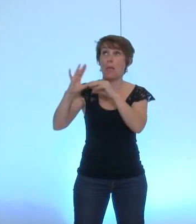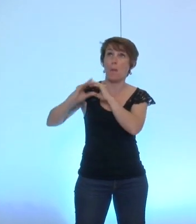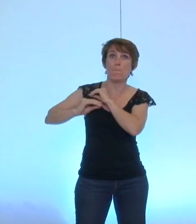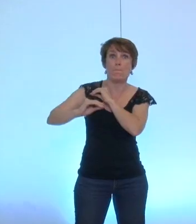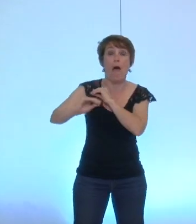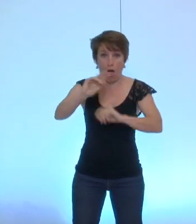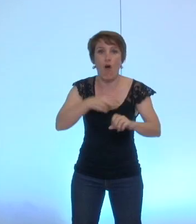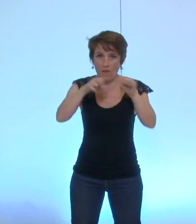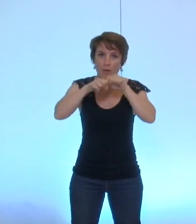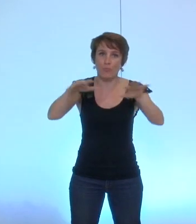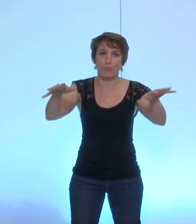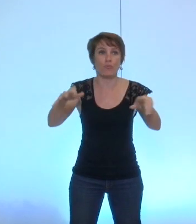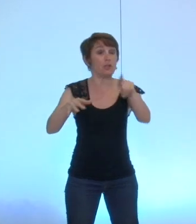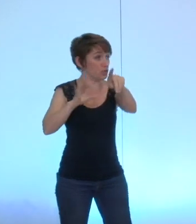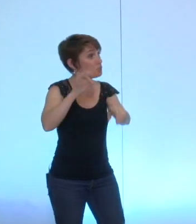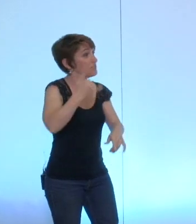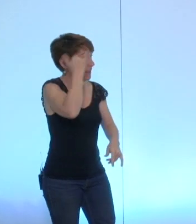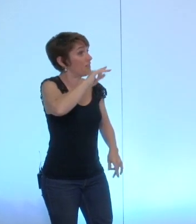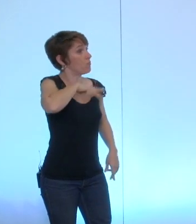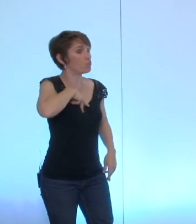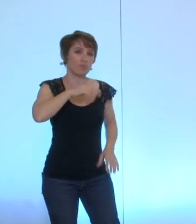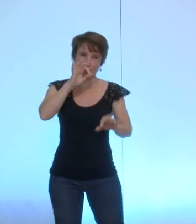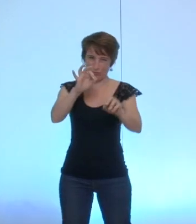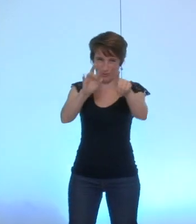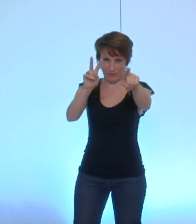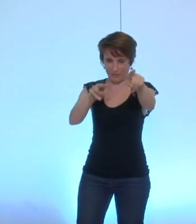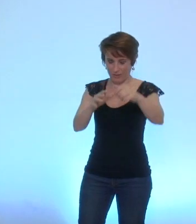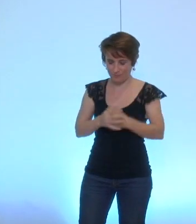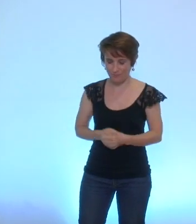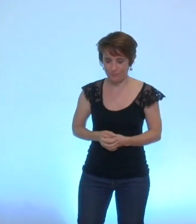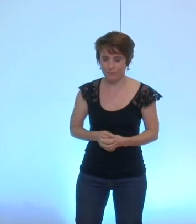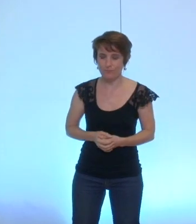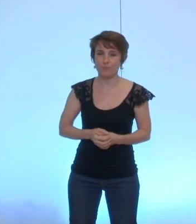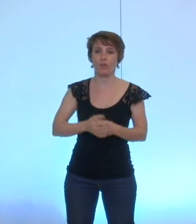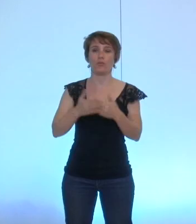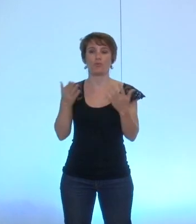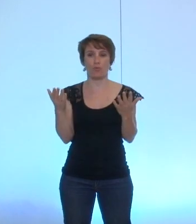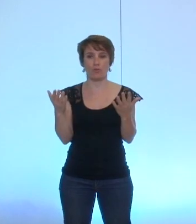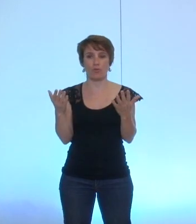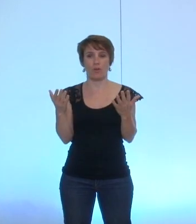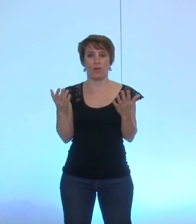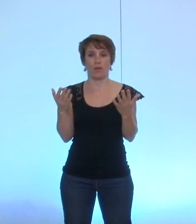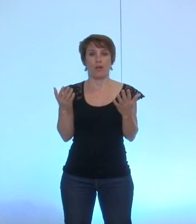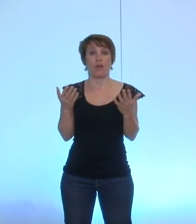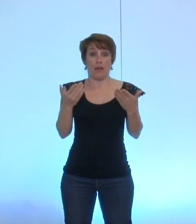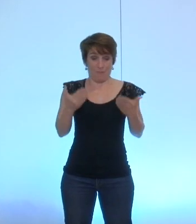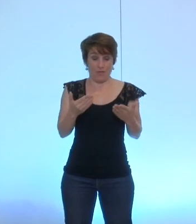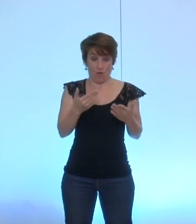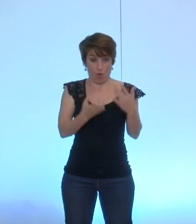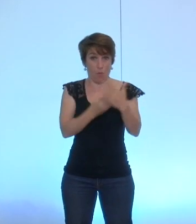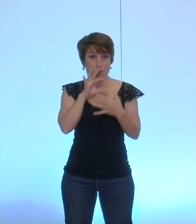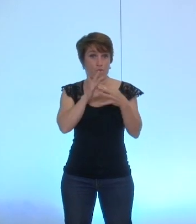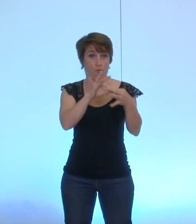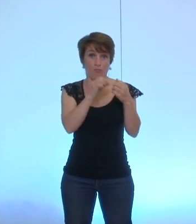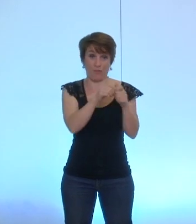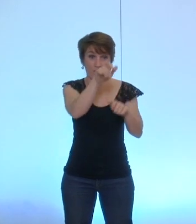cet élément-là n'est pas un élément anodin. La question d'entrer dans un nouveau rapport avec les citoyens n'est